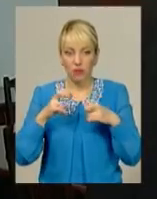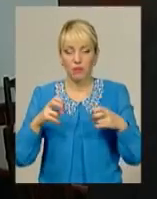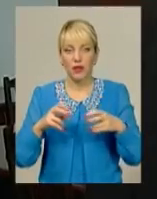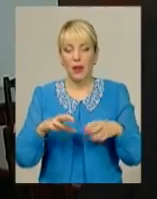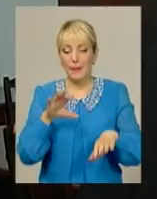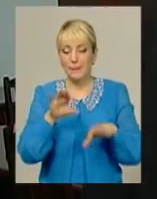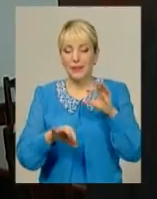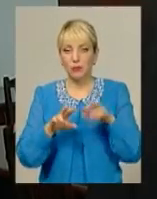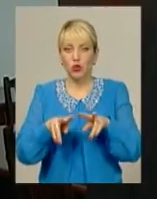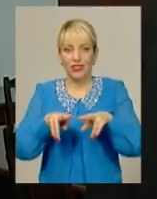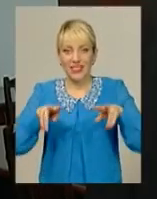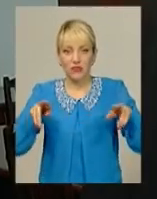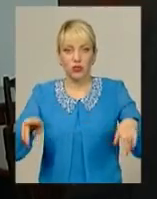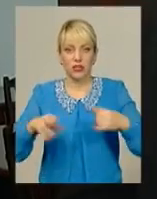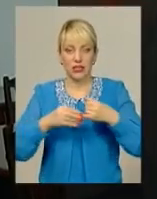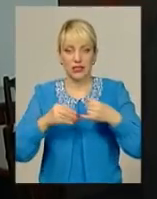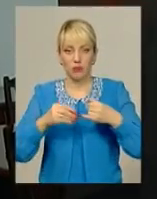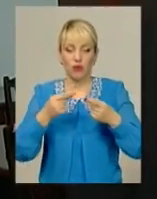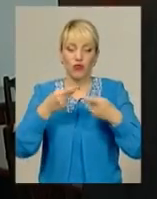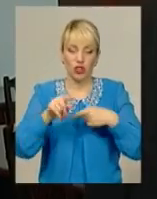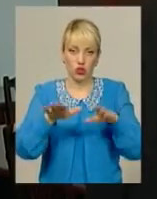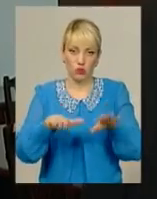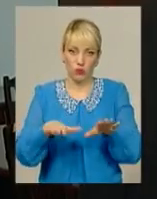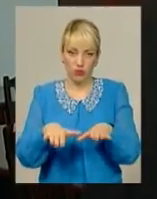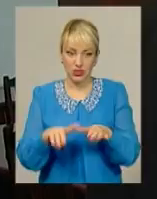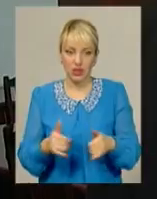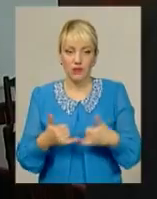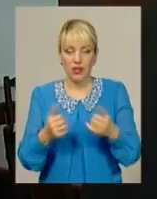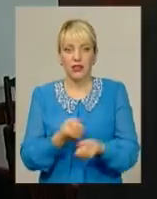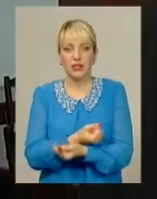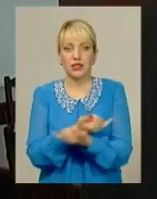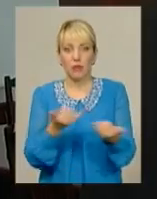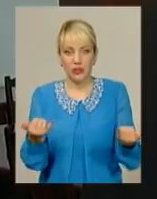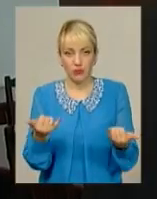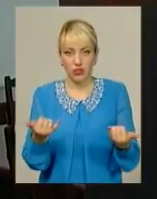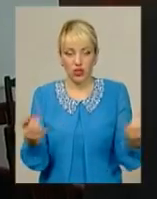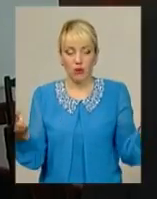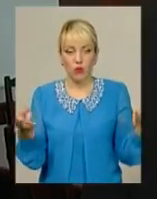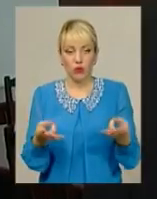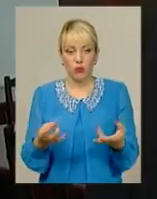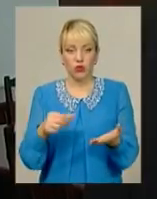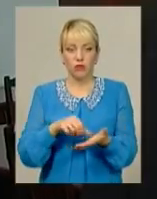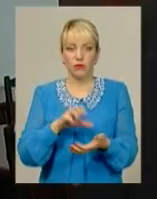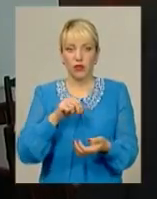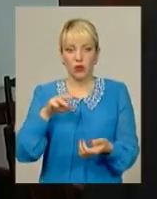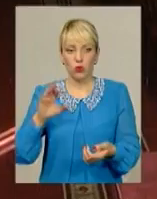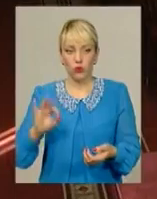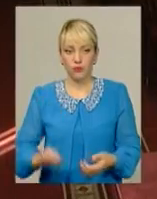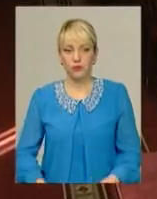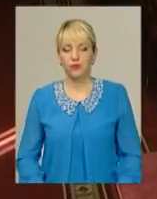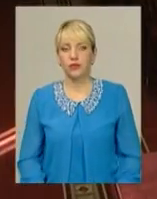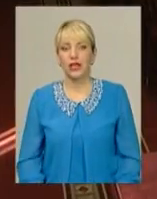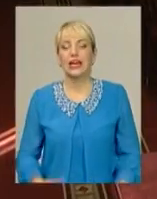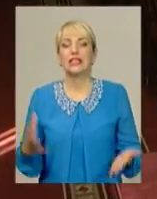рівноцінної ділянки в іншому місці для забезпечення потреб учасників АТО в земельних ділянках.